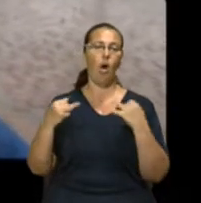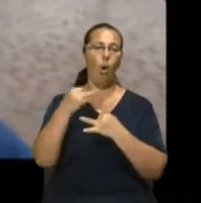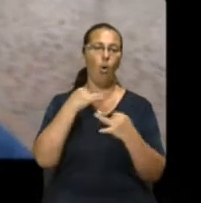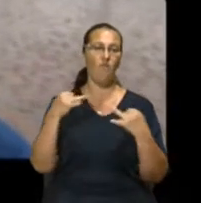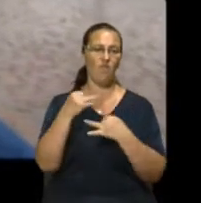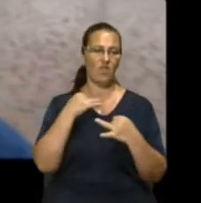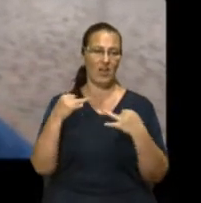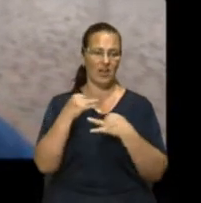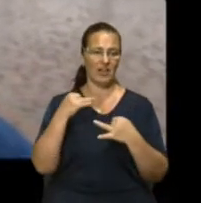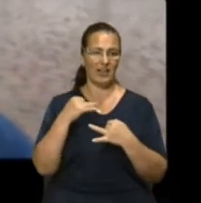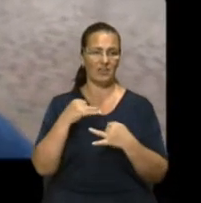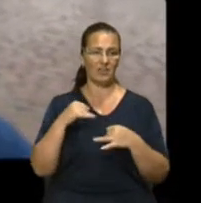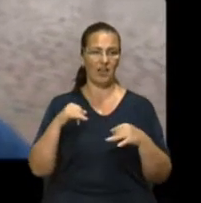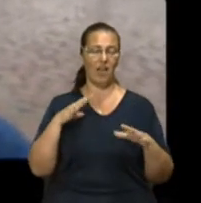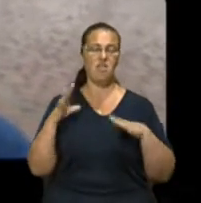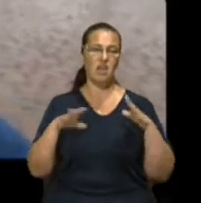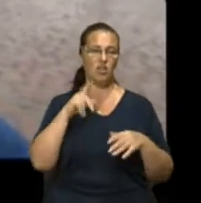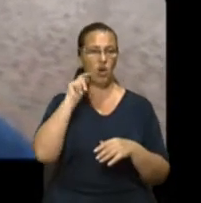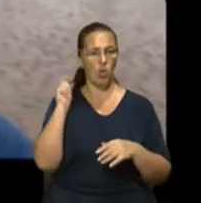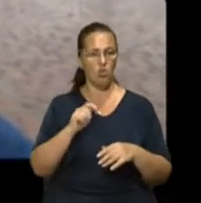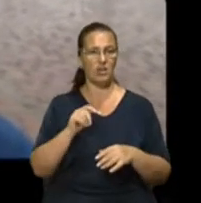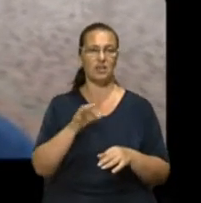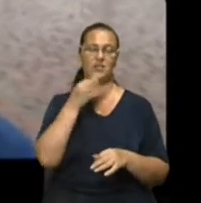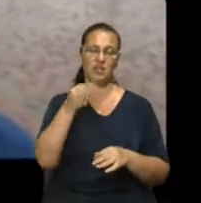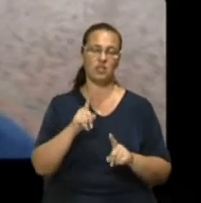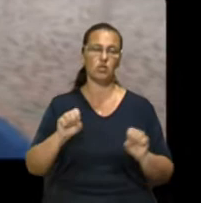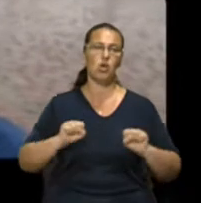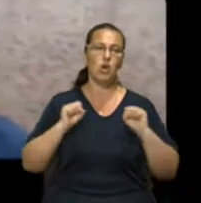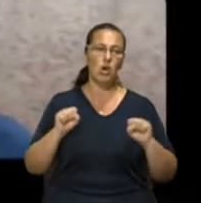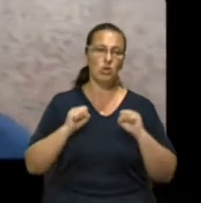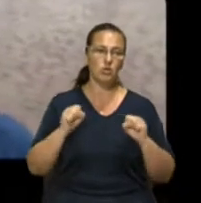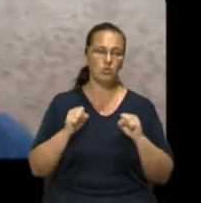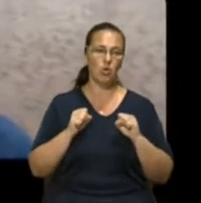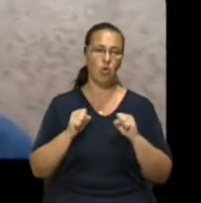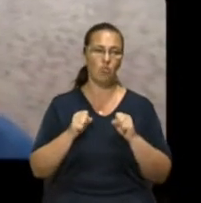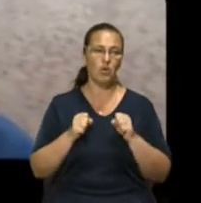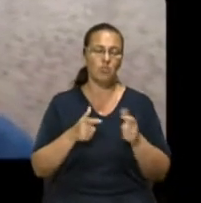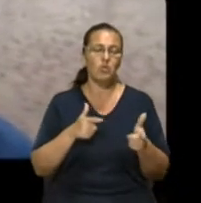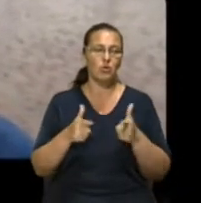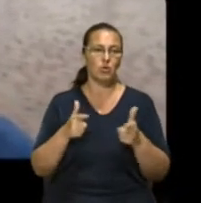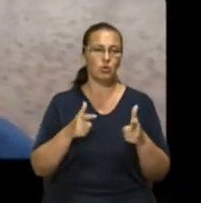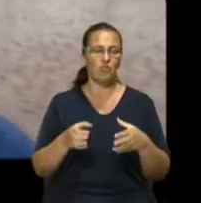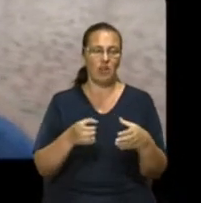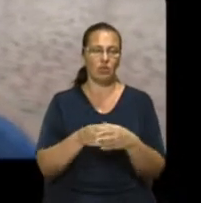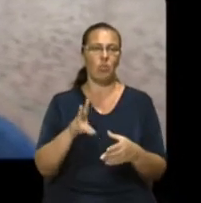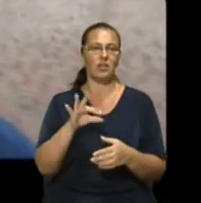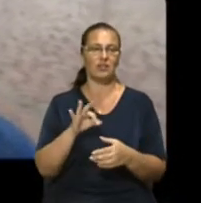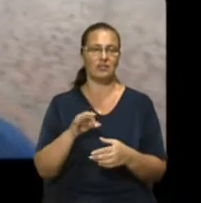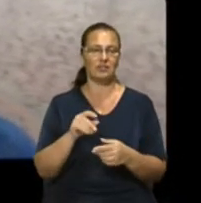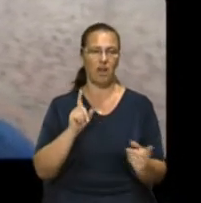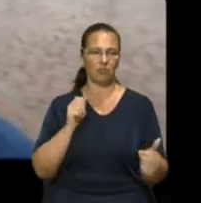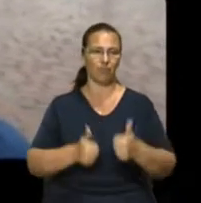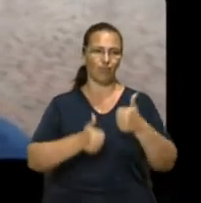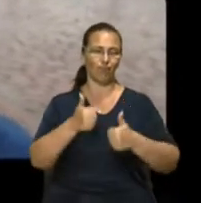України Зінкевич відзначила, що спробує налаштувати команду на матч відповіді. Вже 7 жовтня збірна